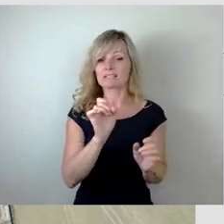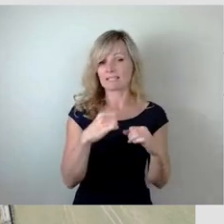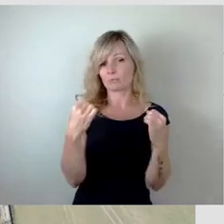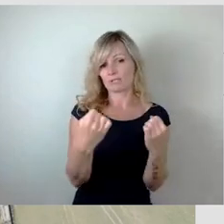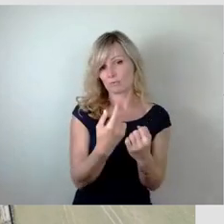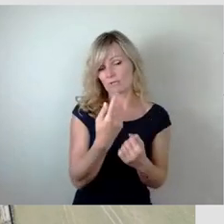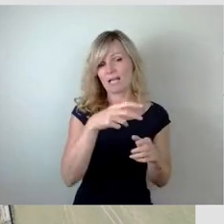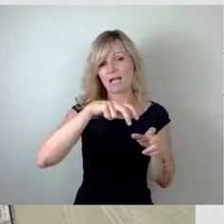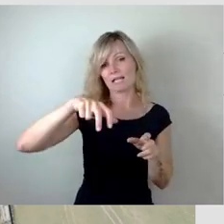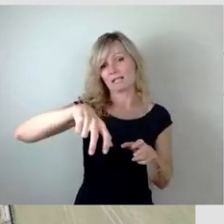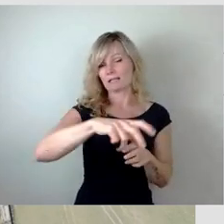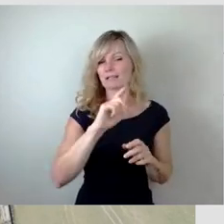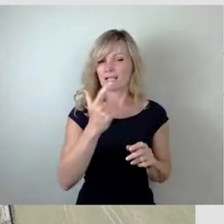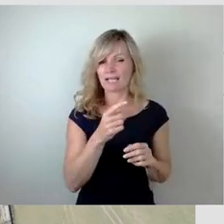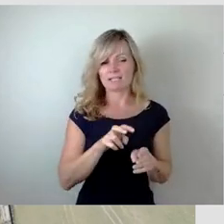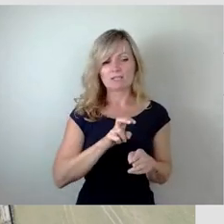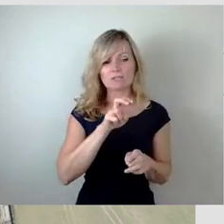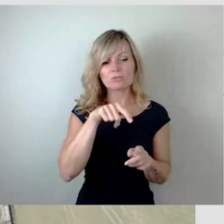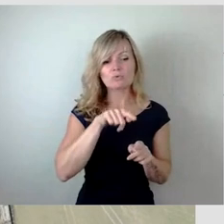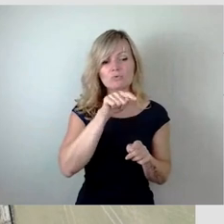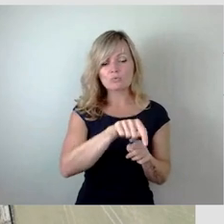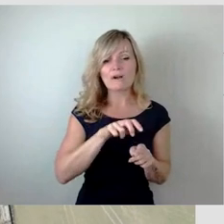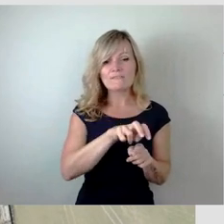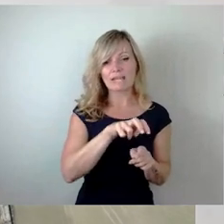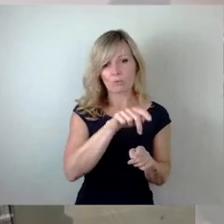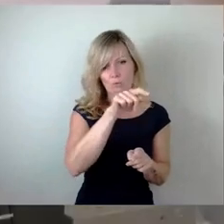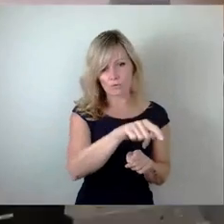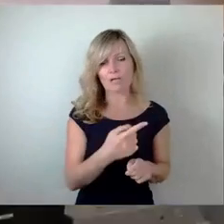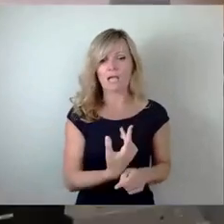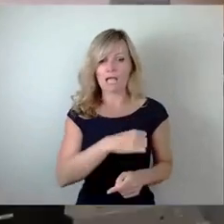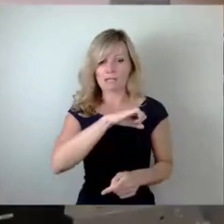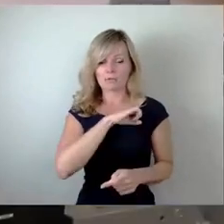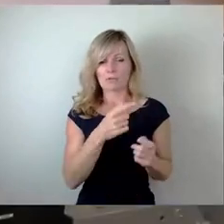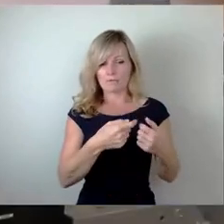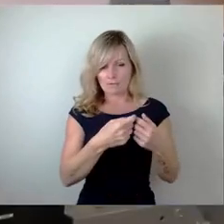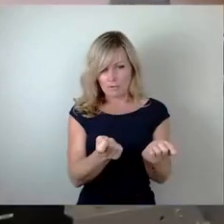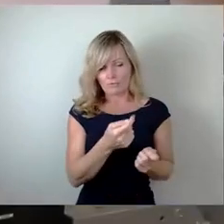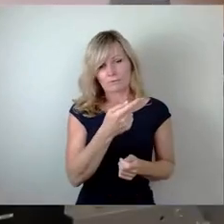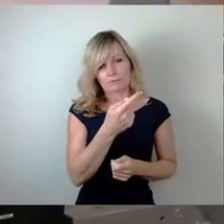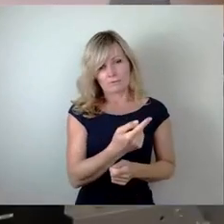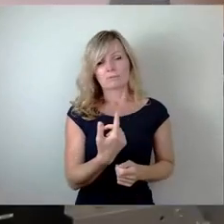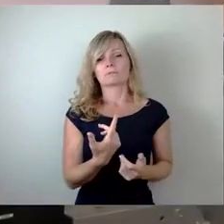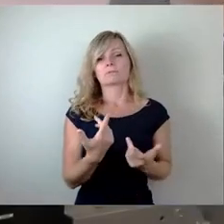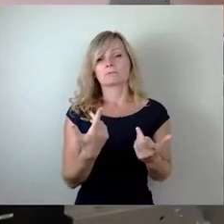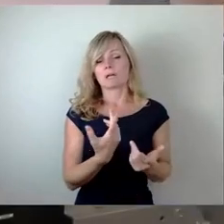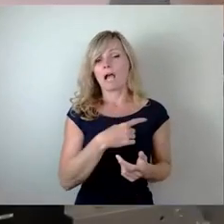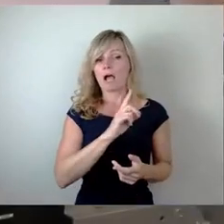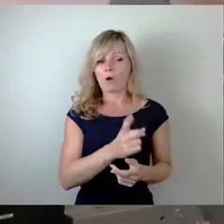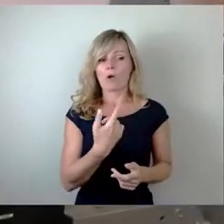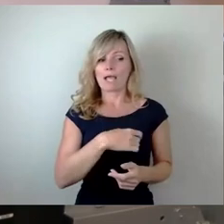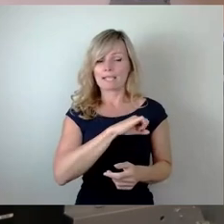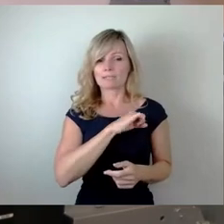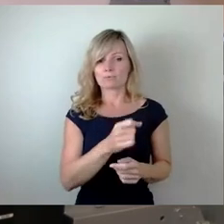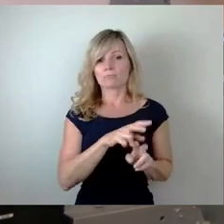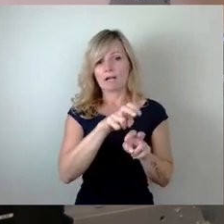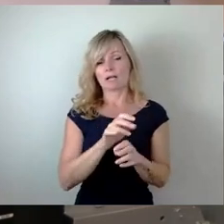Anlage keine Zuwägung hat, wenn der Eigentümer verkauft. Denn der Eigentümer der vorderen Wohnbebauung ist auch Eigentümer der Gartenanlage hinten. Bei